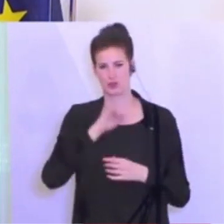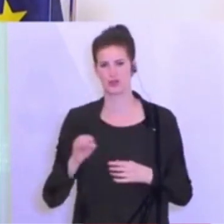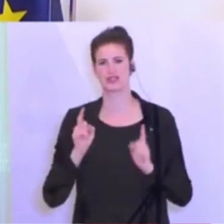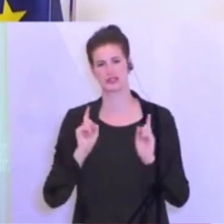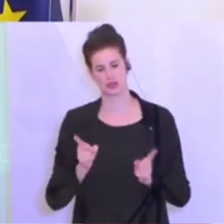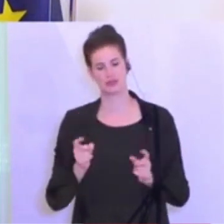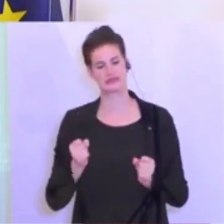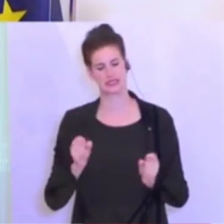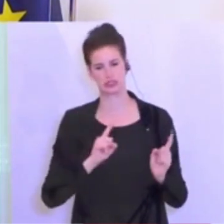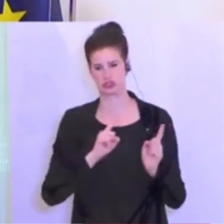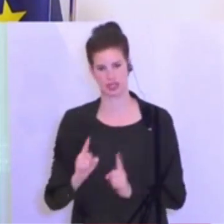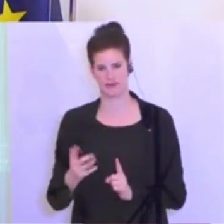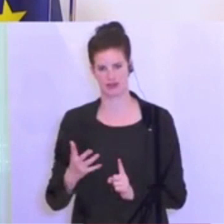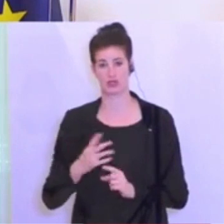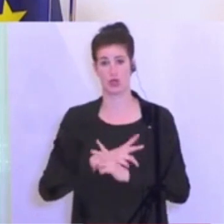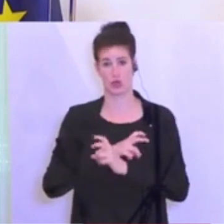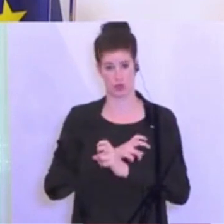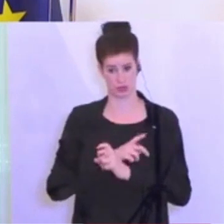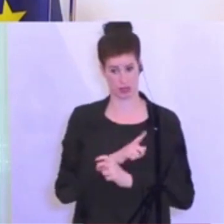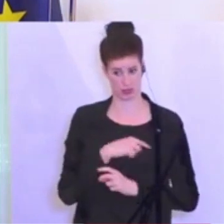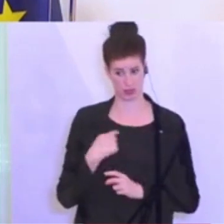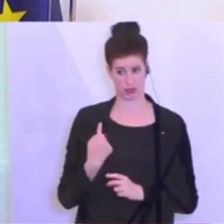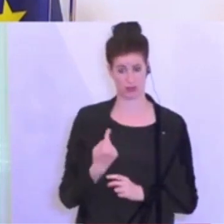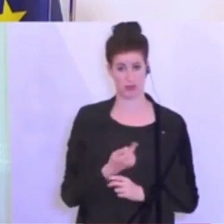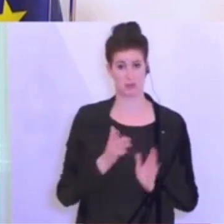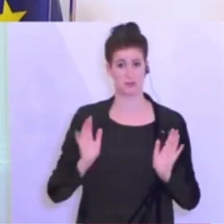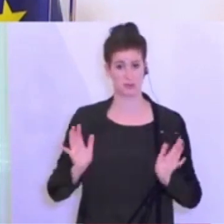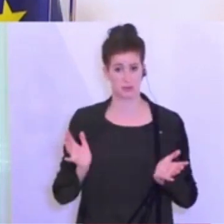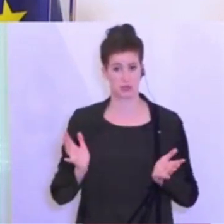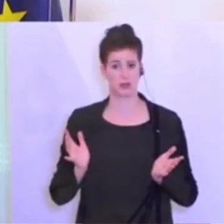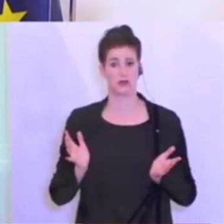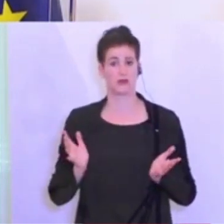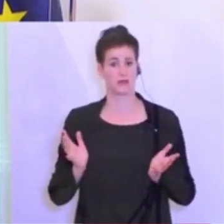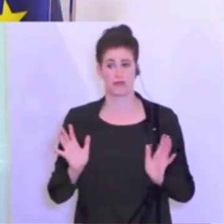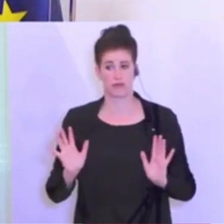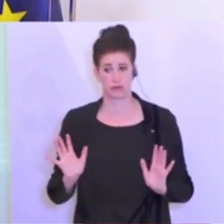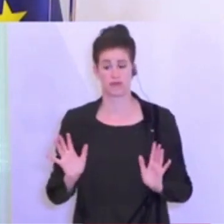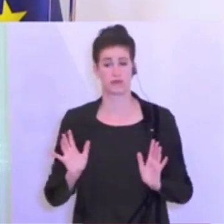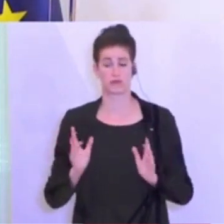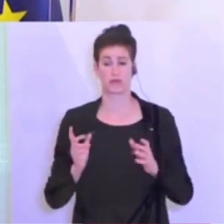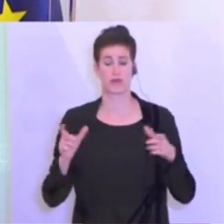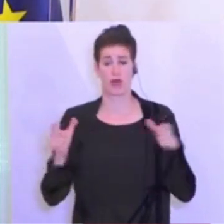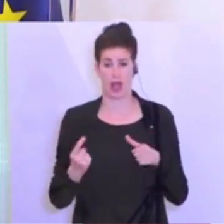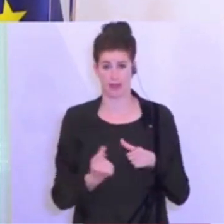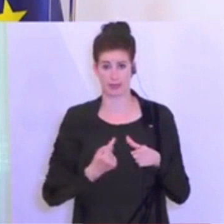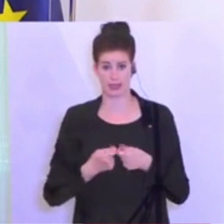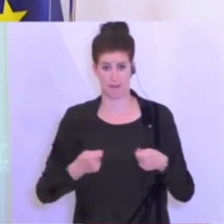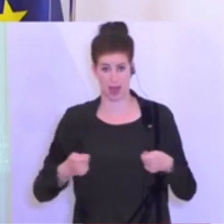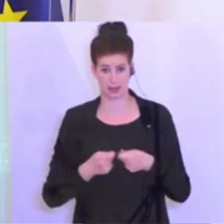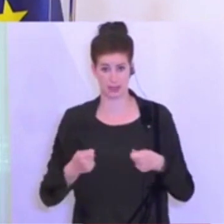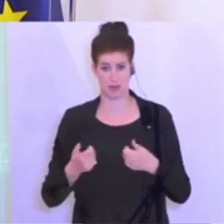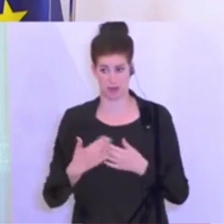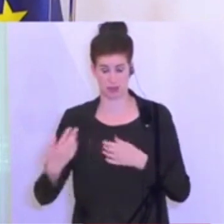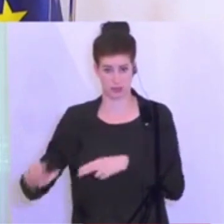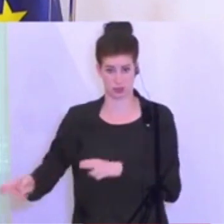von österreichischer Seite her kein Vorgehen mehr gibt mit Quarantänemaßnahmen für